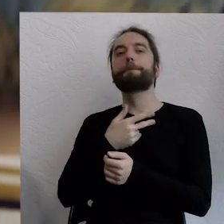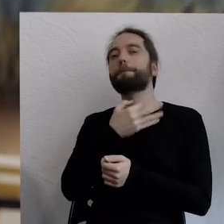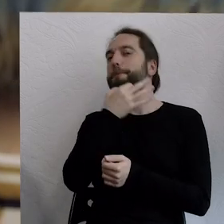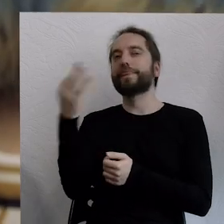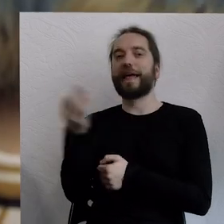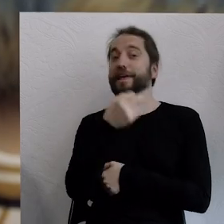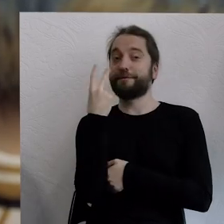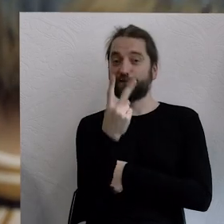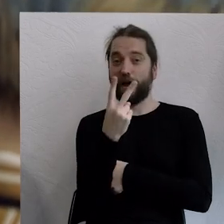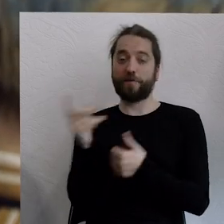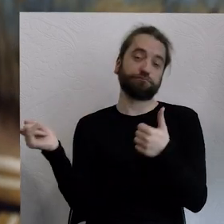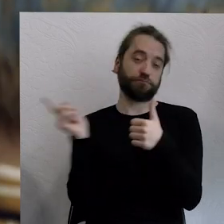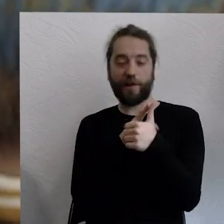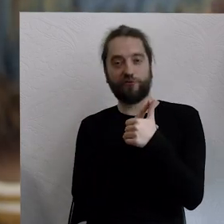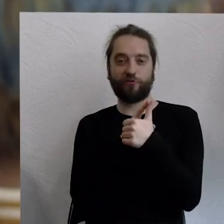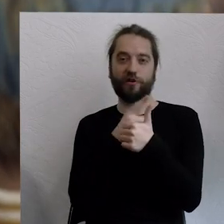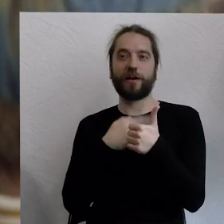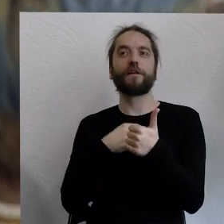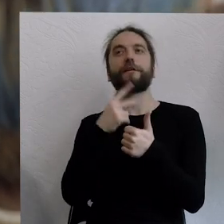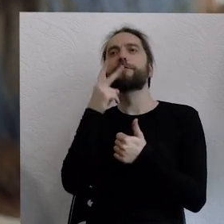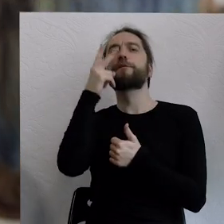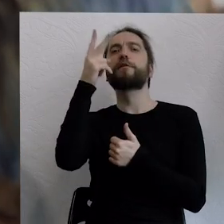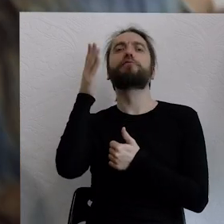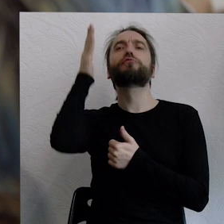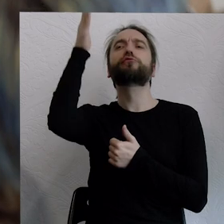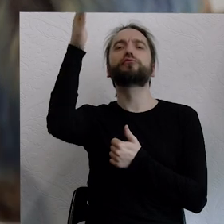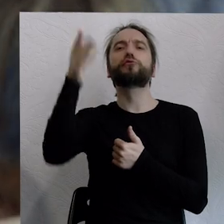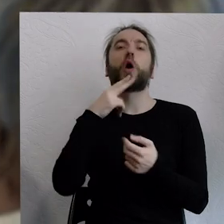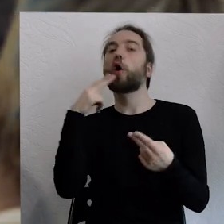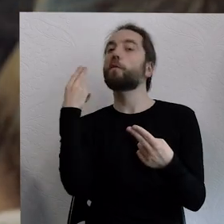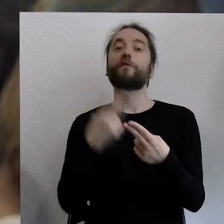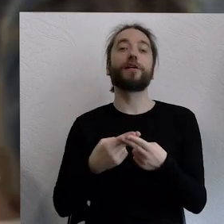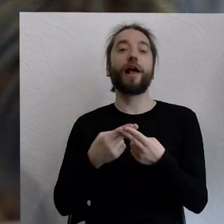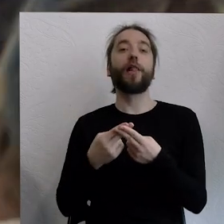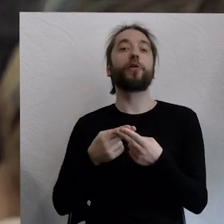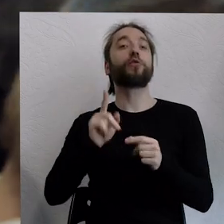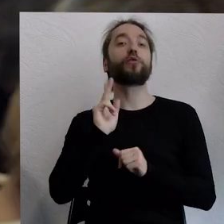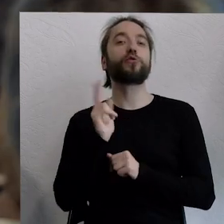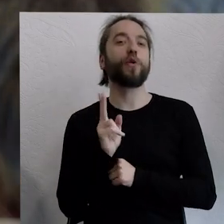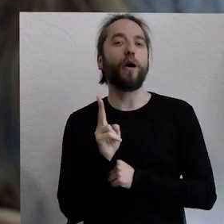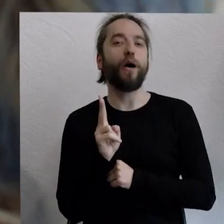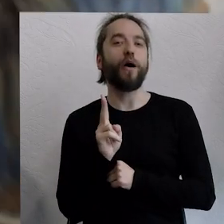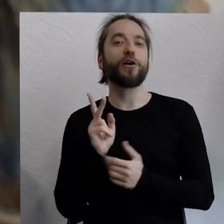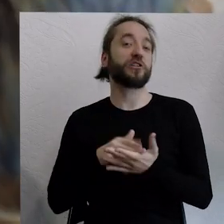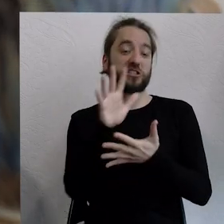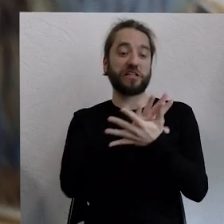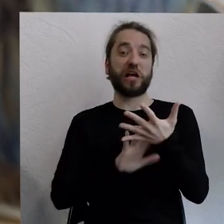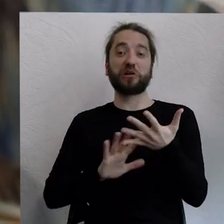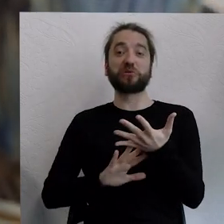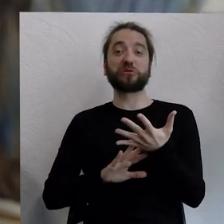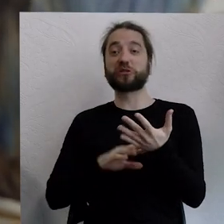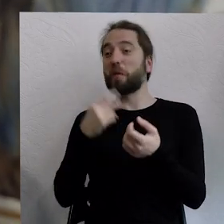pytania. Jedno to jest takie, kto w tej wizji przyszłości ponosi odpowiedzialność w momencie, kiedy scenariusze zawiodą.